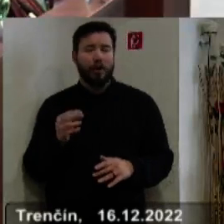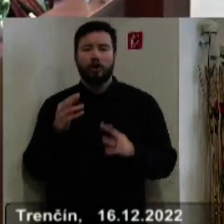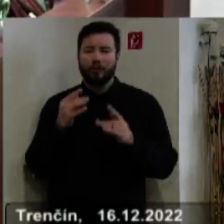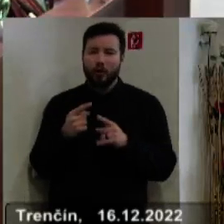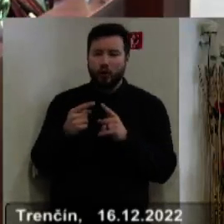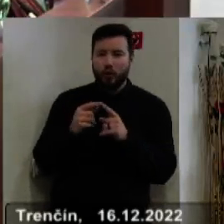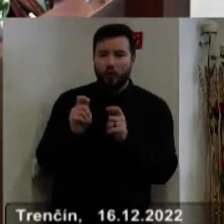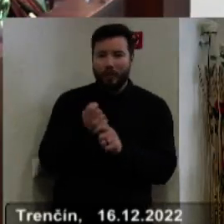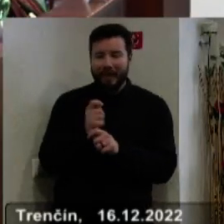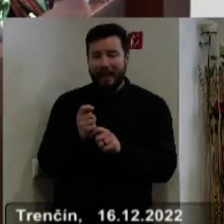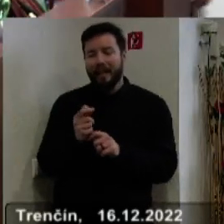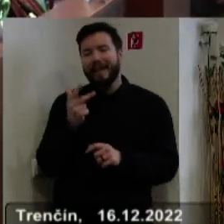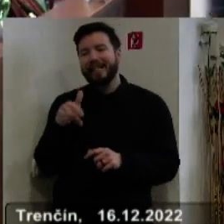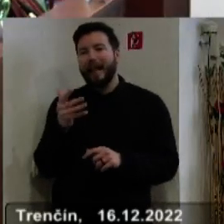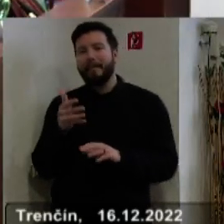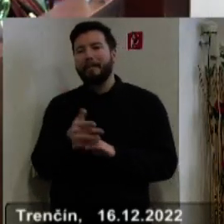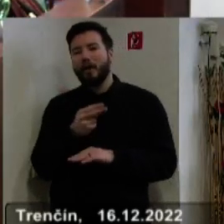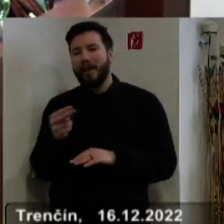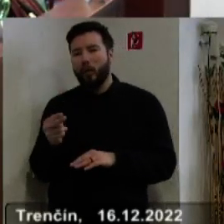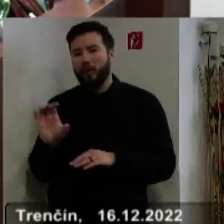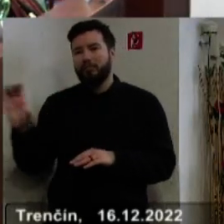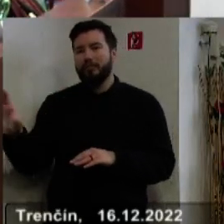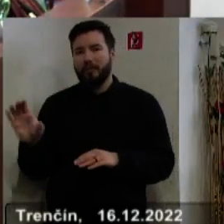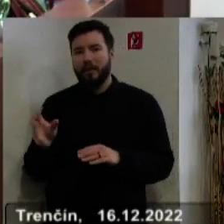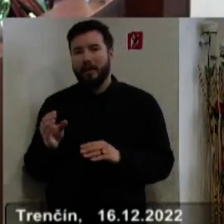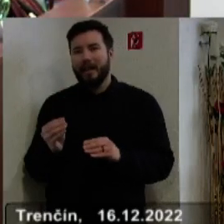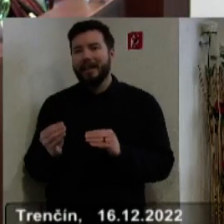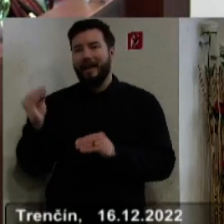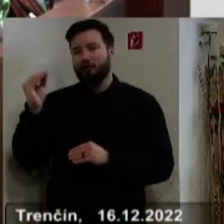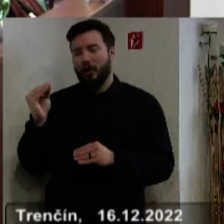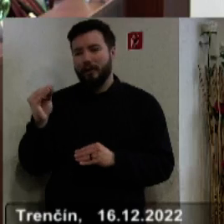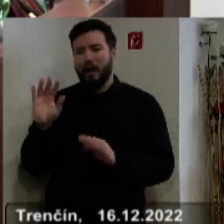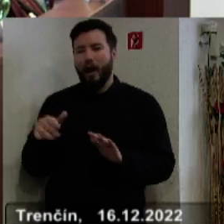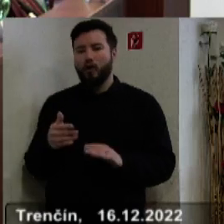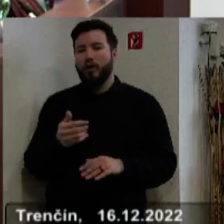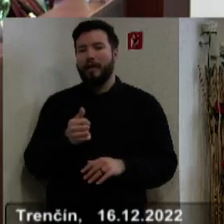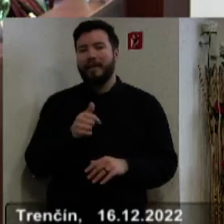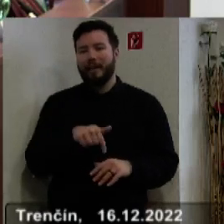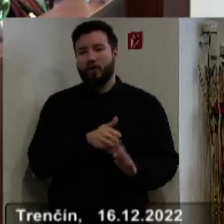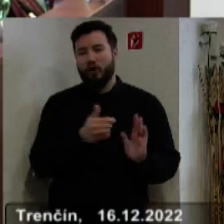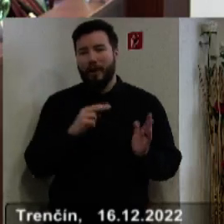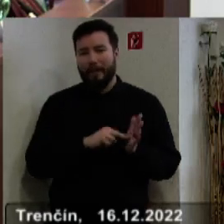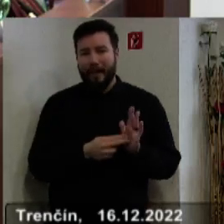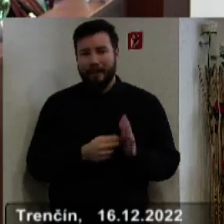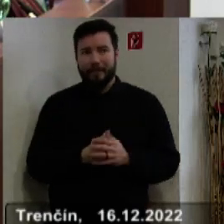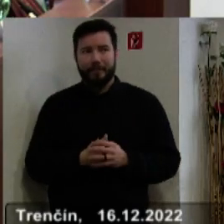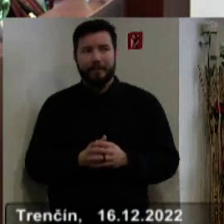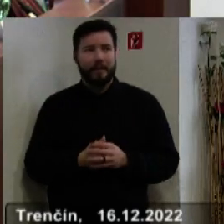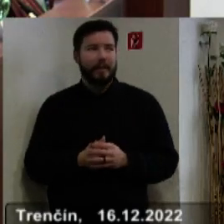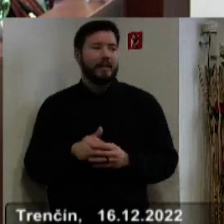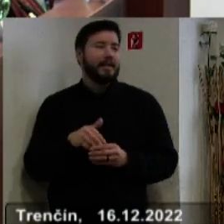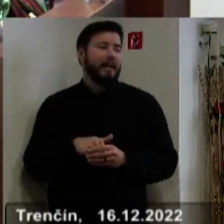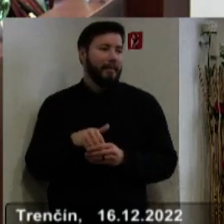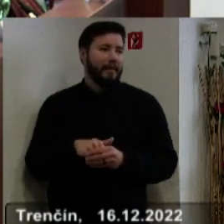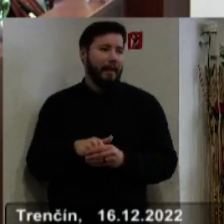rozpočet, aj keď je to iba 3,5 milióna na budúci rok oproti tohto ročnému plánu, opravdu ten bol za 10,4 milióna eur, takže vidíte